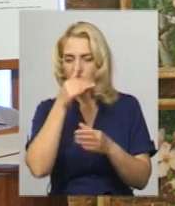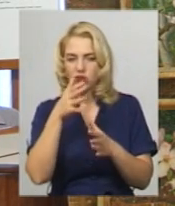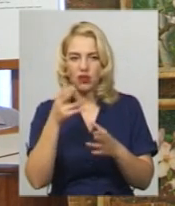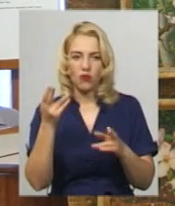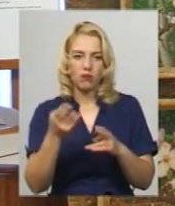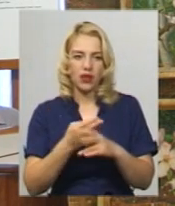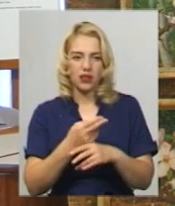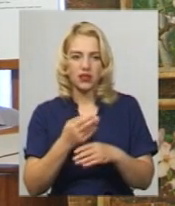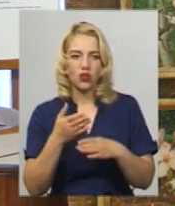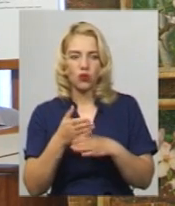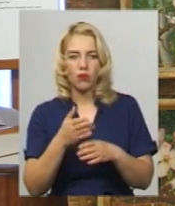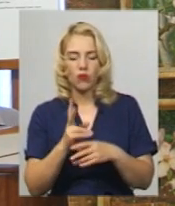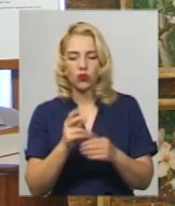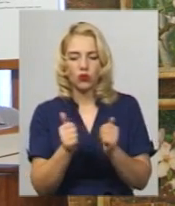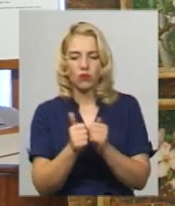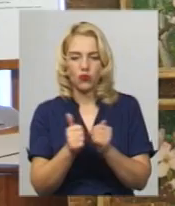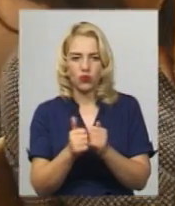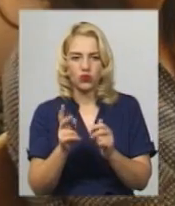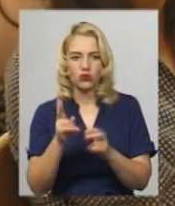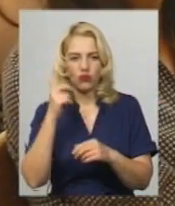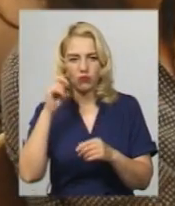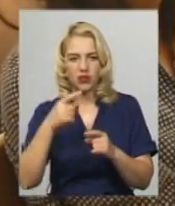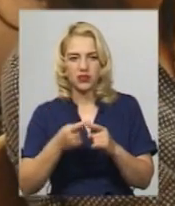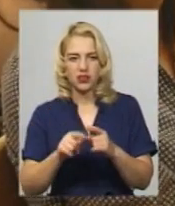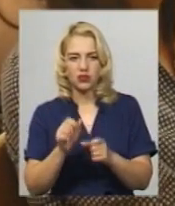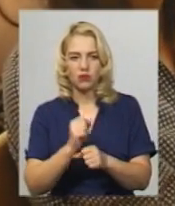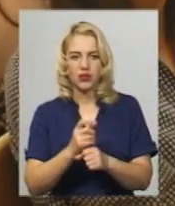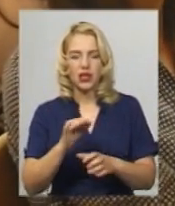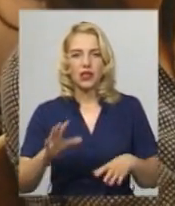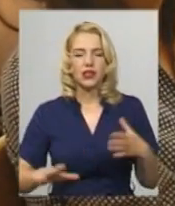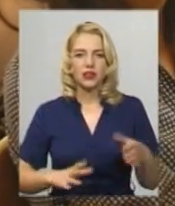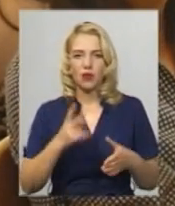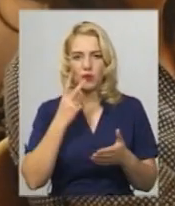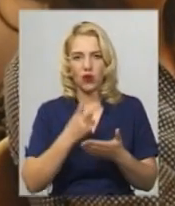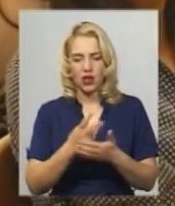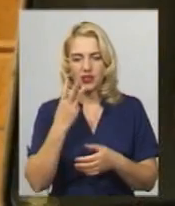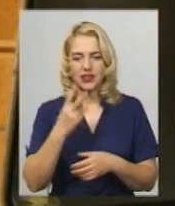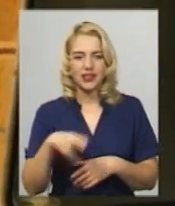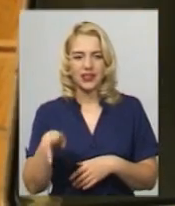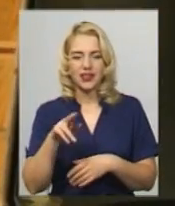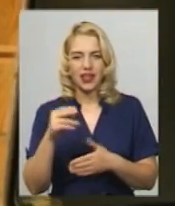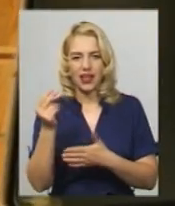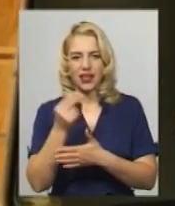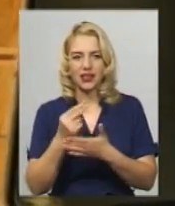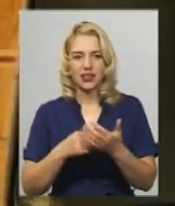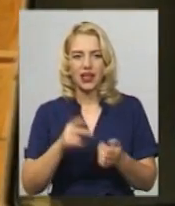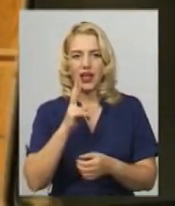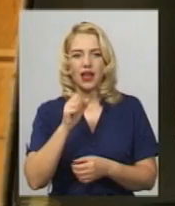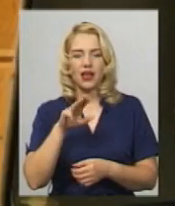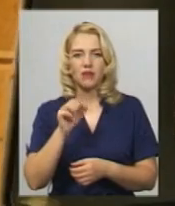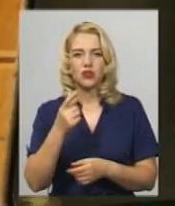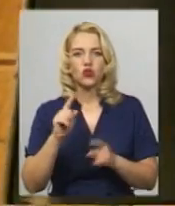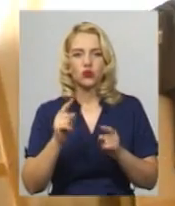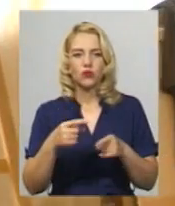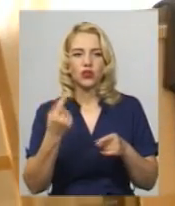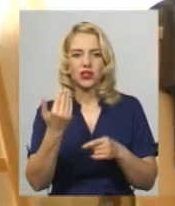хто поруч з тобою, хто вміє це зробити». На тренінгу показували репродукцію 3D-картини Юрія Камишного. «Но чому ж ти така гарна?» – з